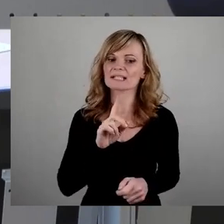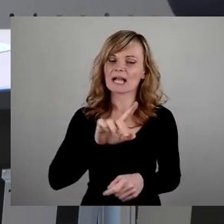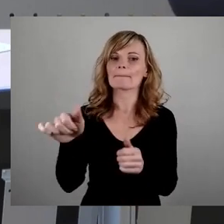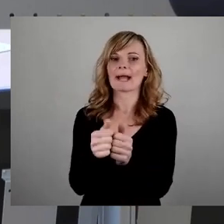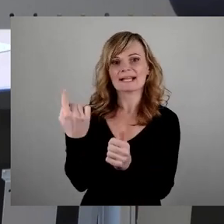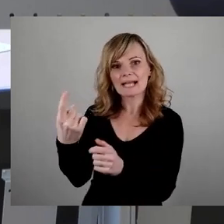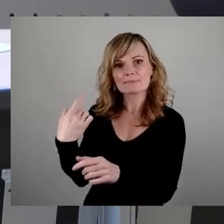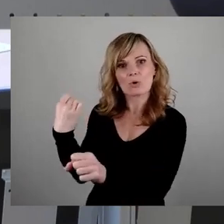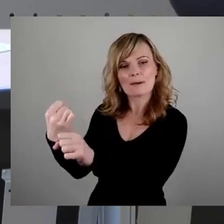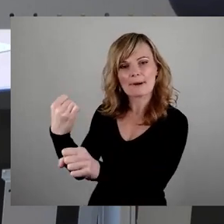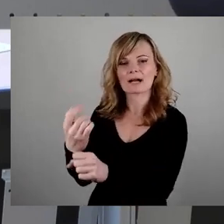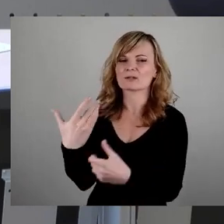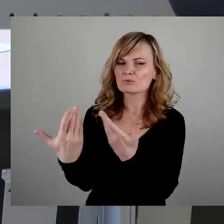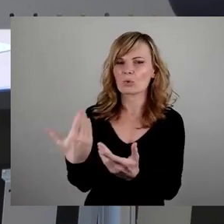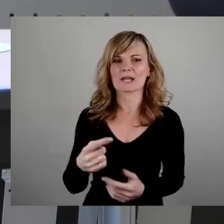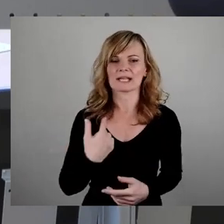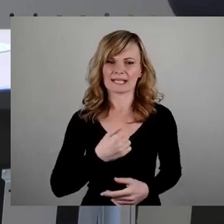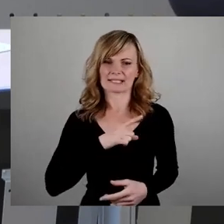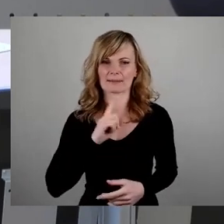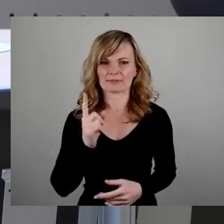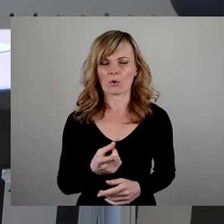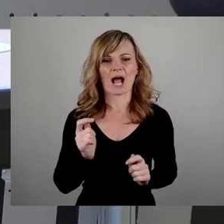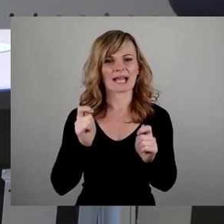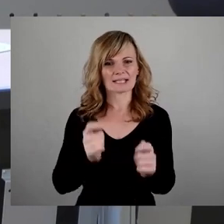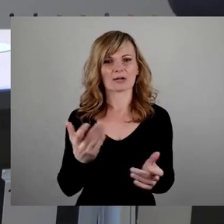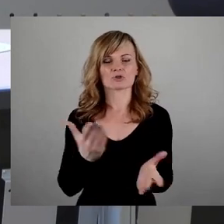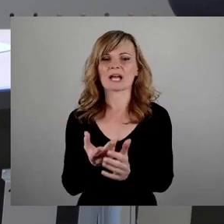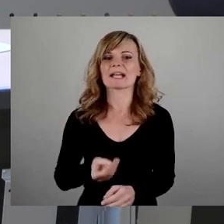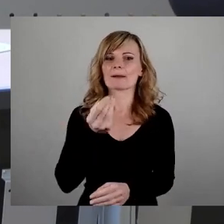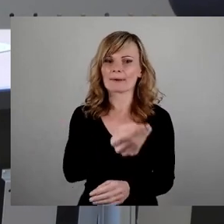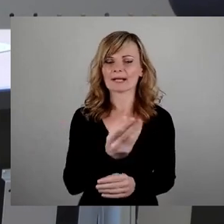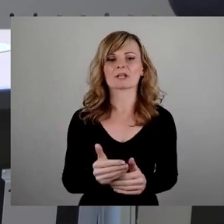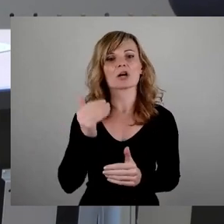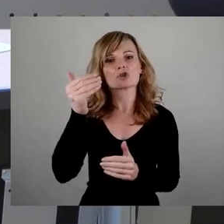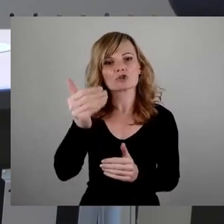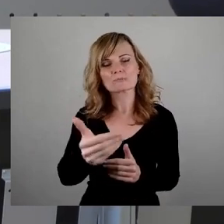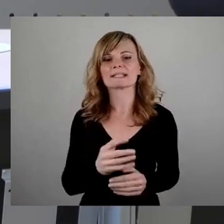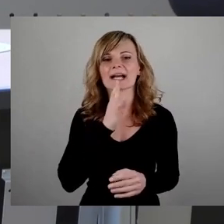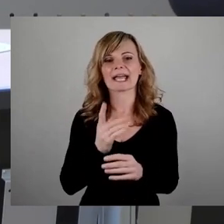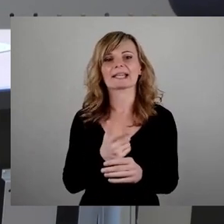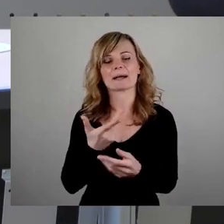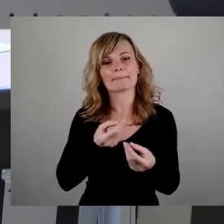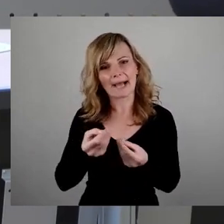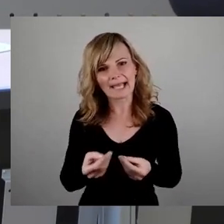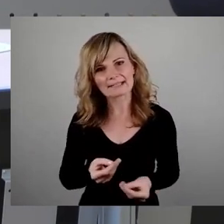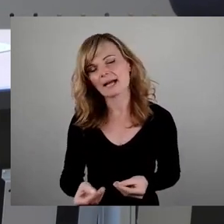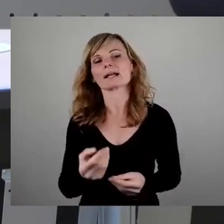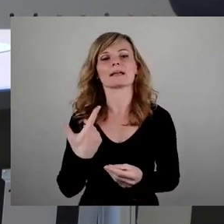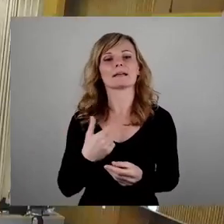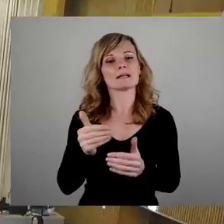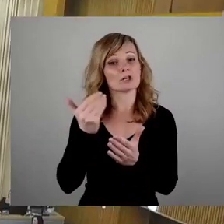diesem Thema beschäftigen. Und damit hätte ich jetzt an der Stelle auch den Antrag schon eingebracht, sparen wir später einen Redebeitrag und entschuldige mich für die leichte Überziehung.